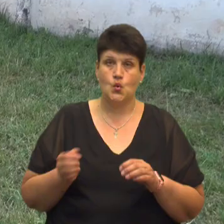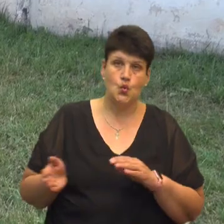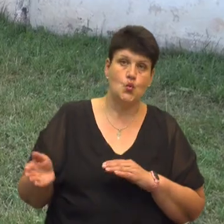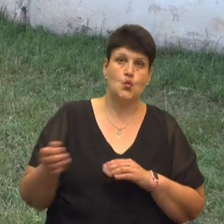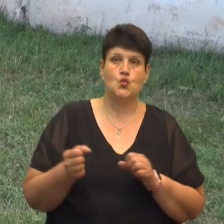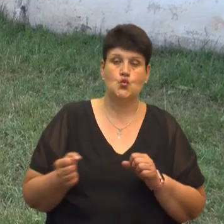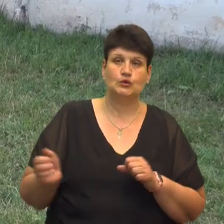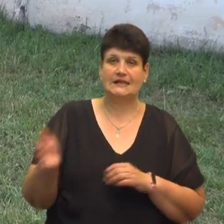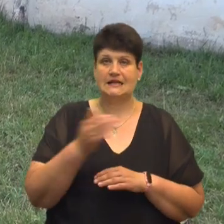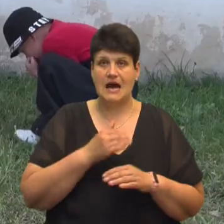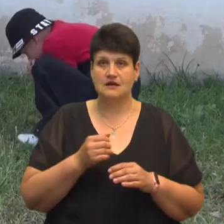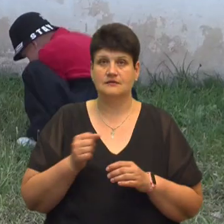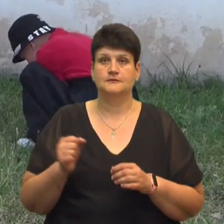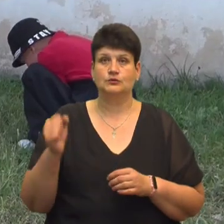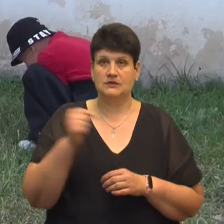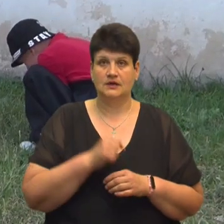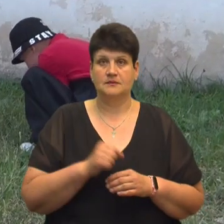присіли ви, він наніс.